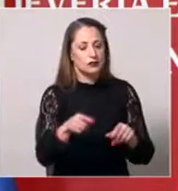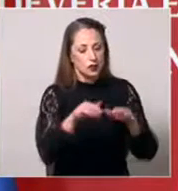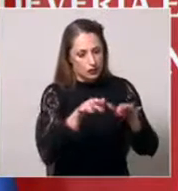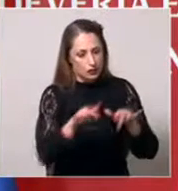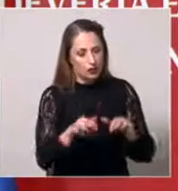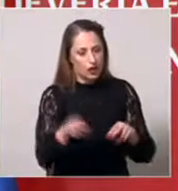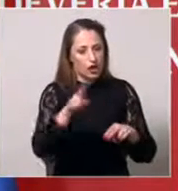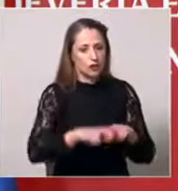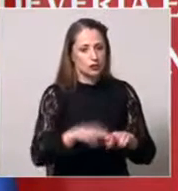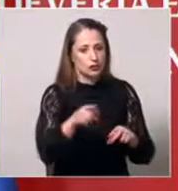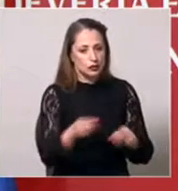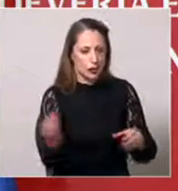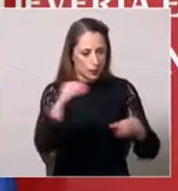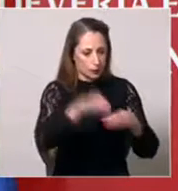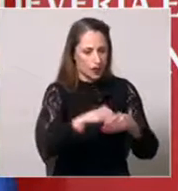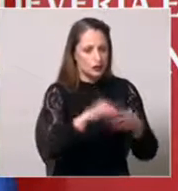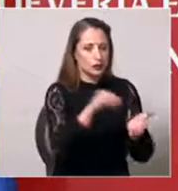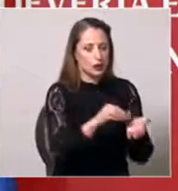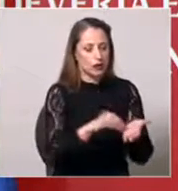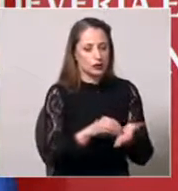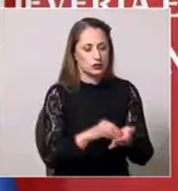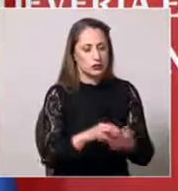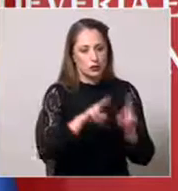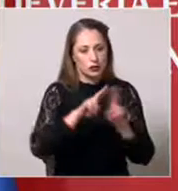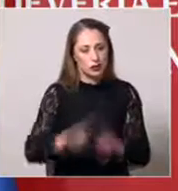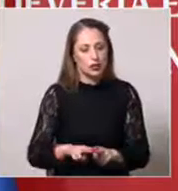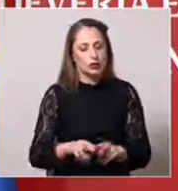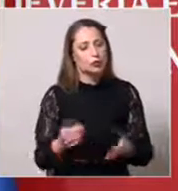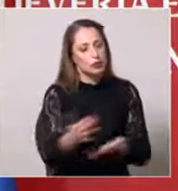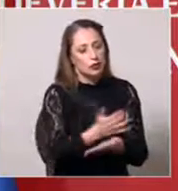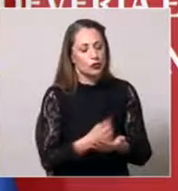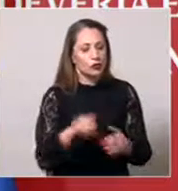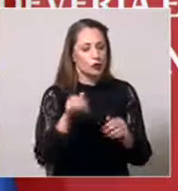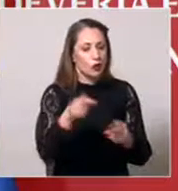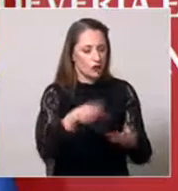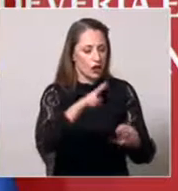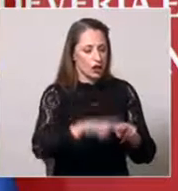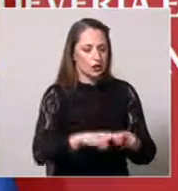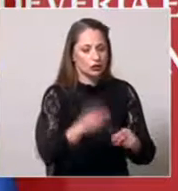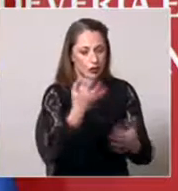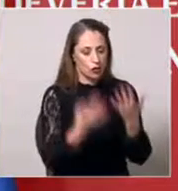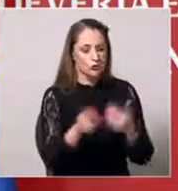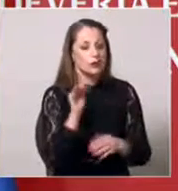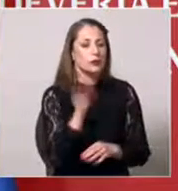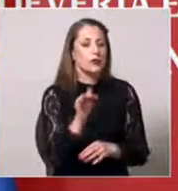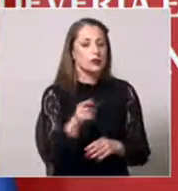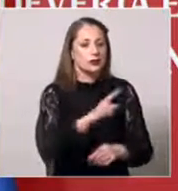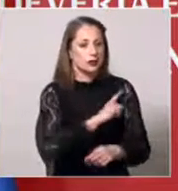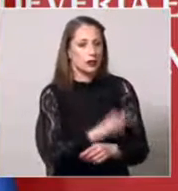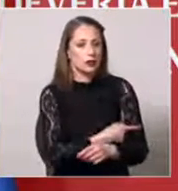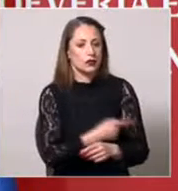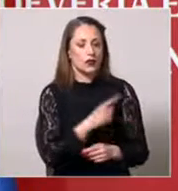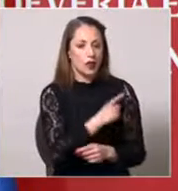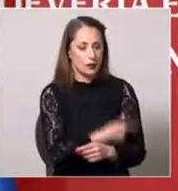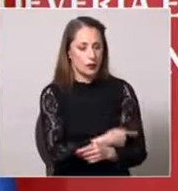решенија и бази на податоци. Преостануваат да се имплементираат овие решенија за да се преоцени препораката за зајакнување на